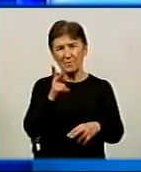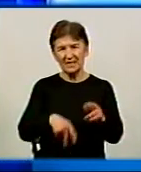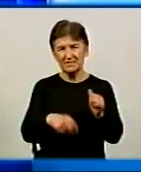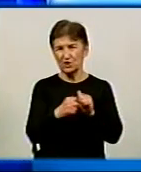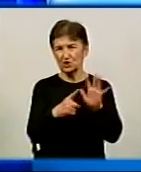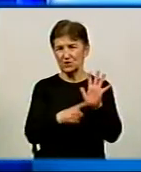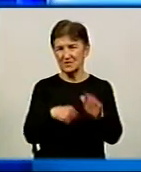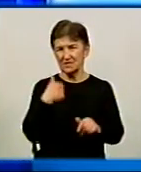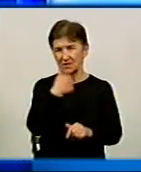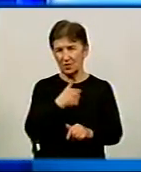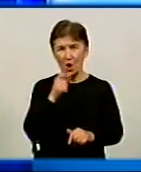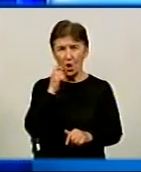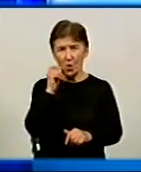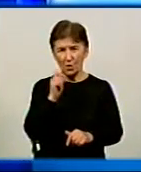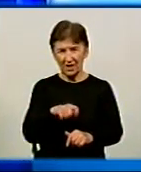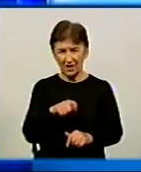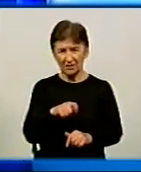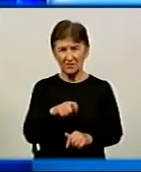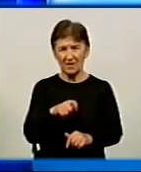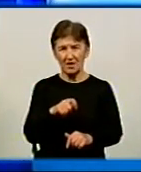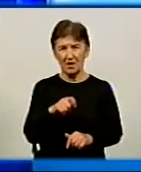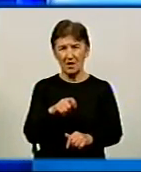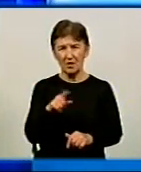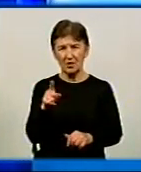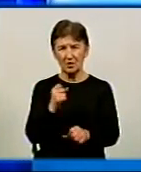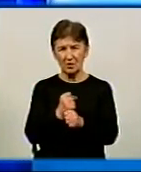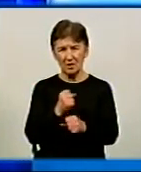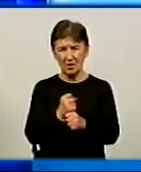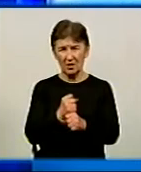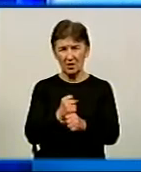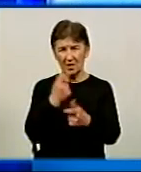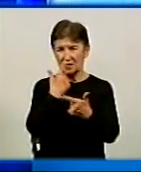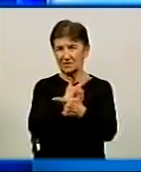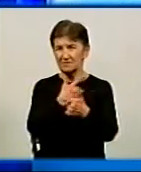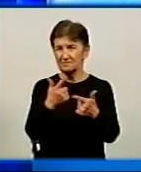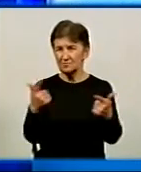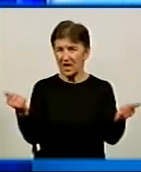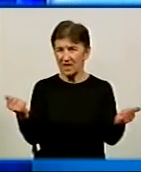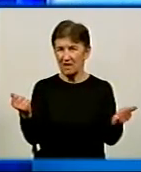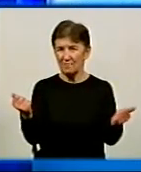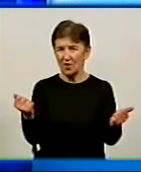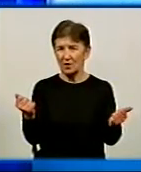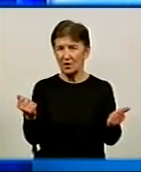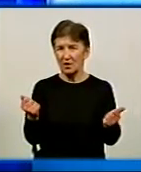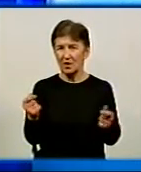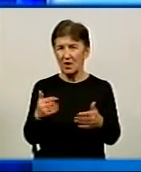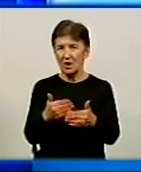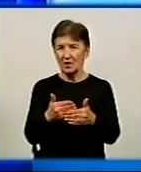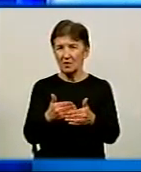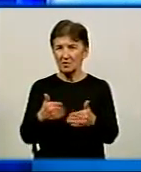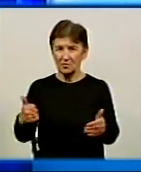-го року Українська православна церква Київського патріархату, вона зробила відповідну заяву, певним чином дистанціювавшись від